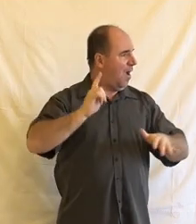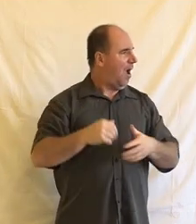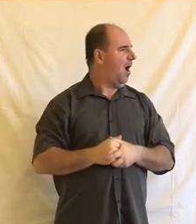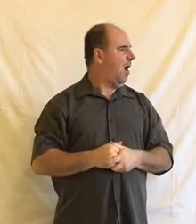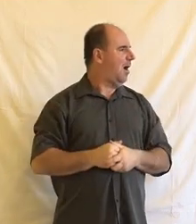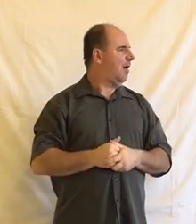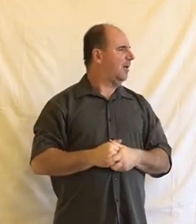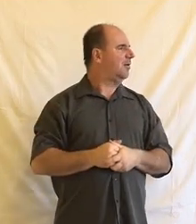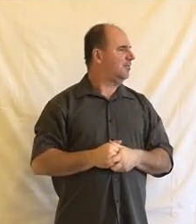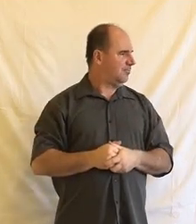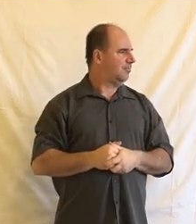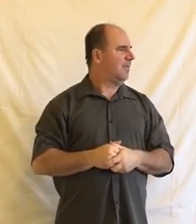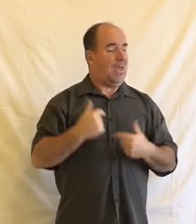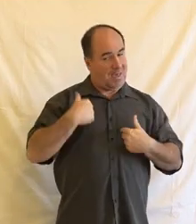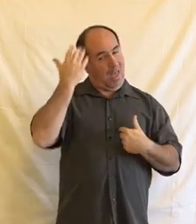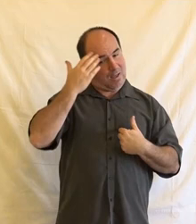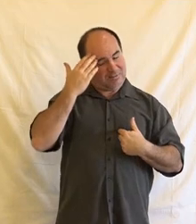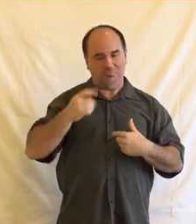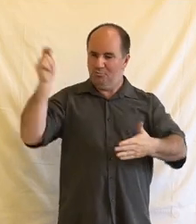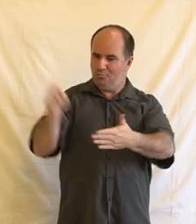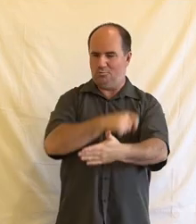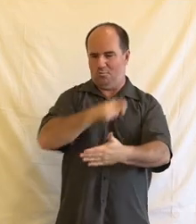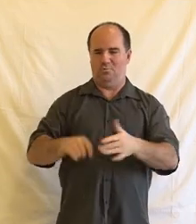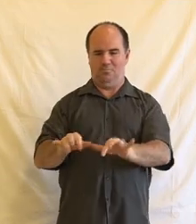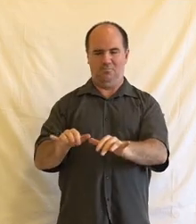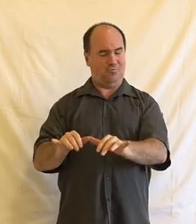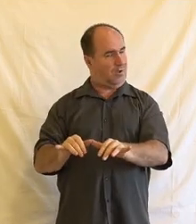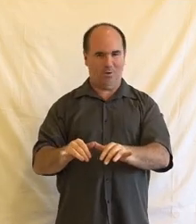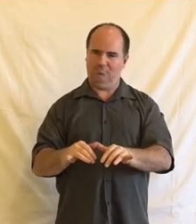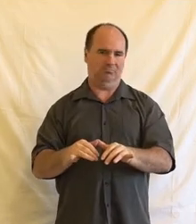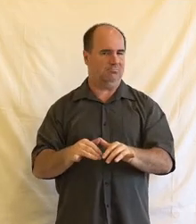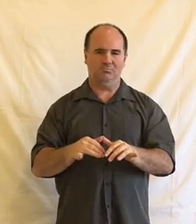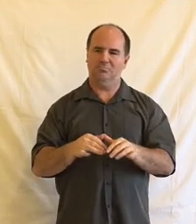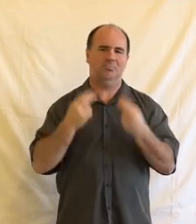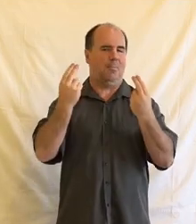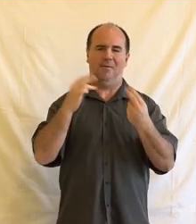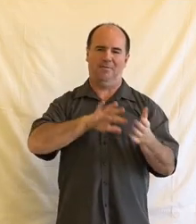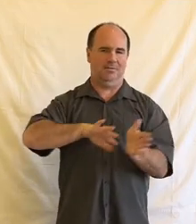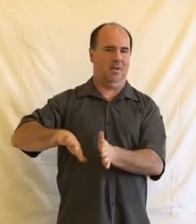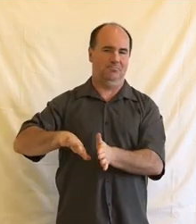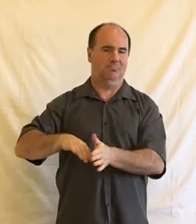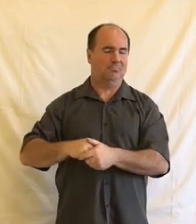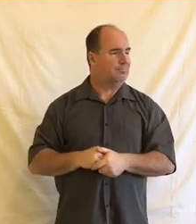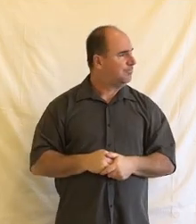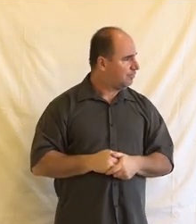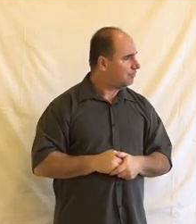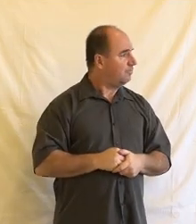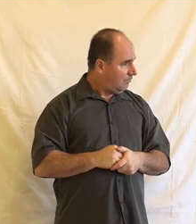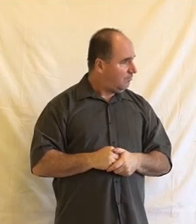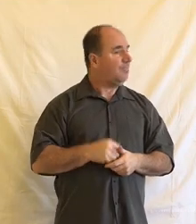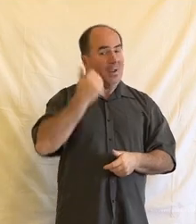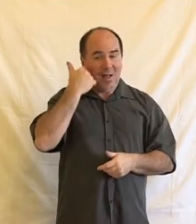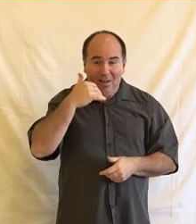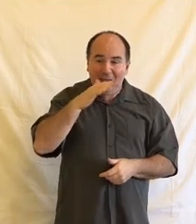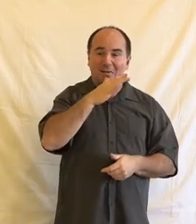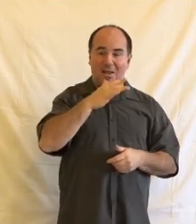a tak dále. Myslím, že by to bylo i nerozumné, protože plítváme mnohody lidskými silami na věci, které můžeme krásně